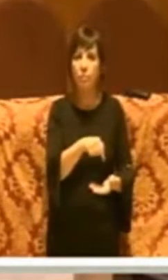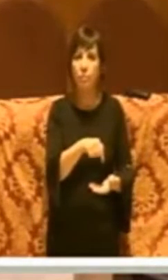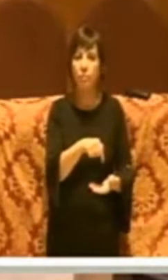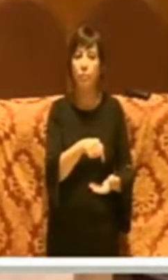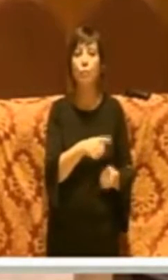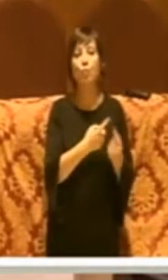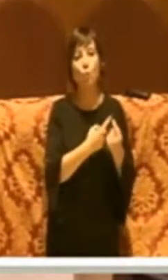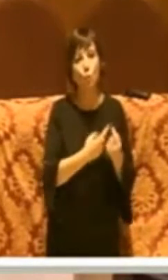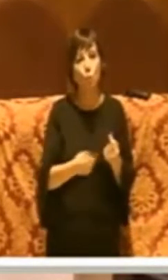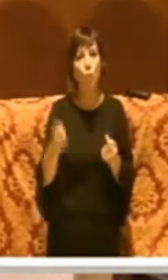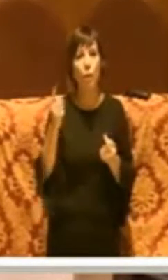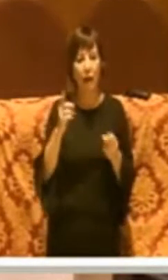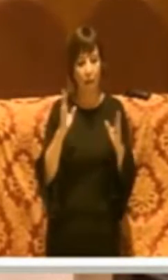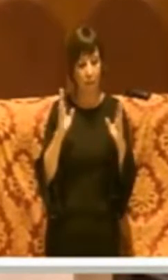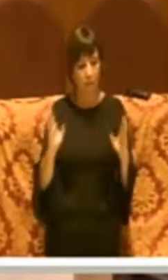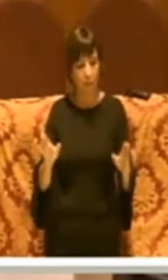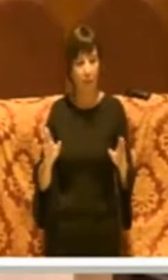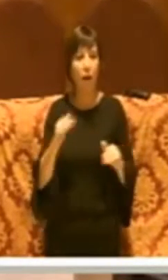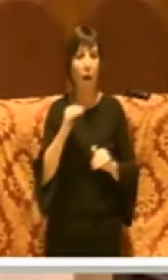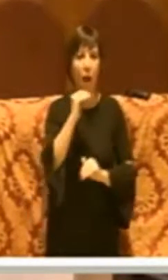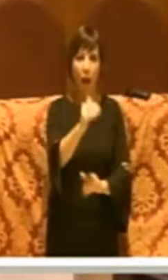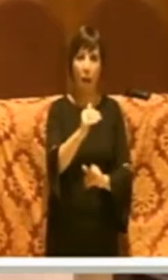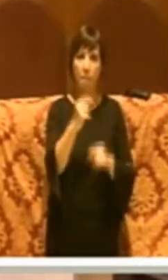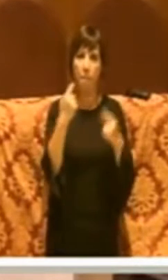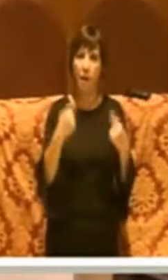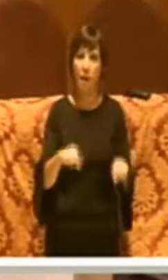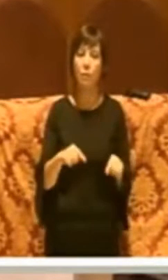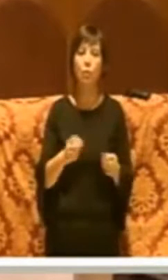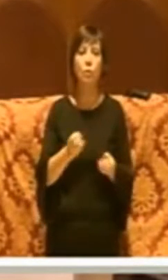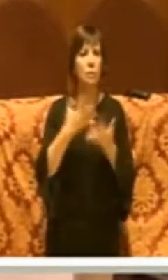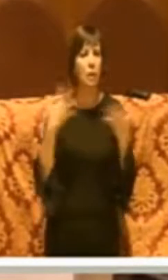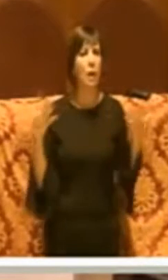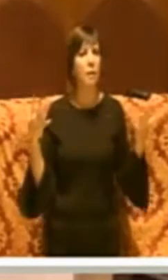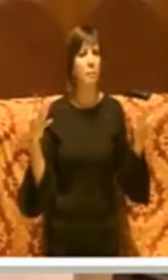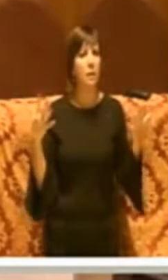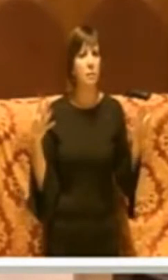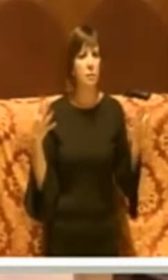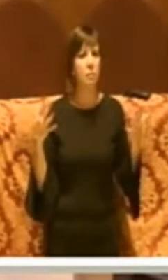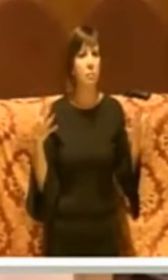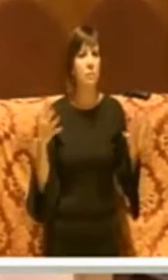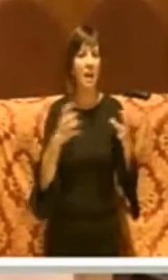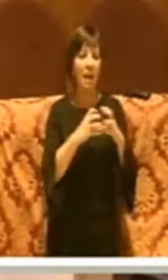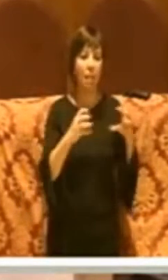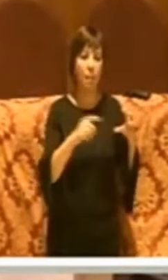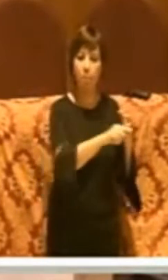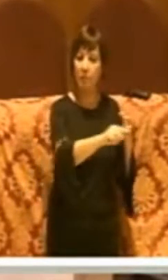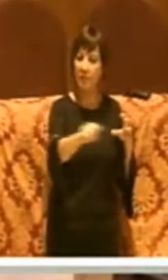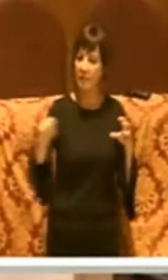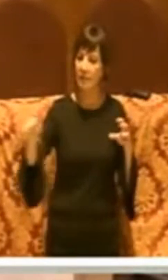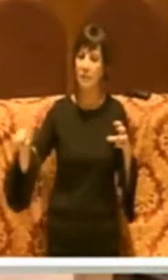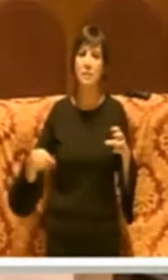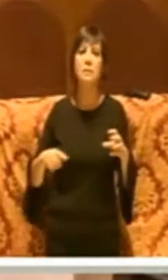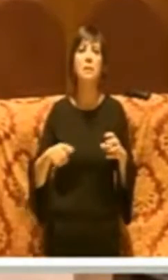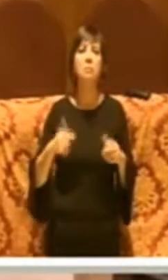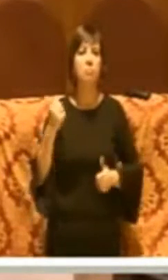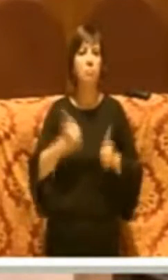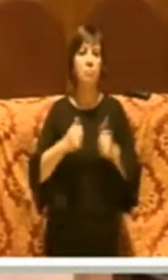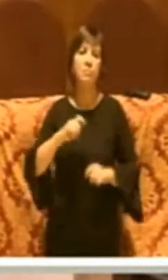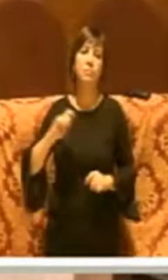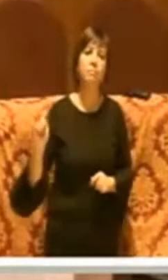durata dell'appalto con, chiaramente, le imprese che si sono aggiudicati l'appalto in